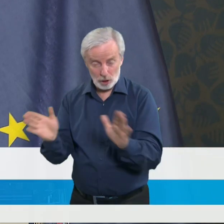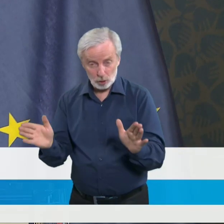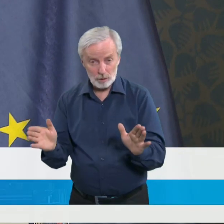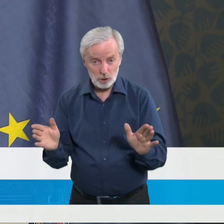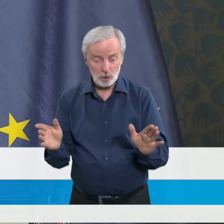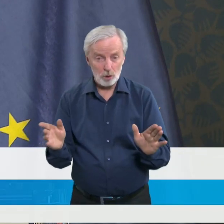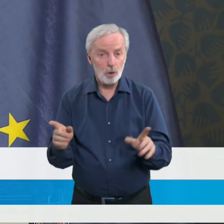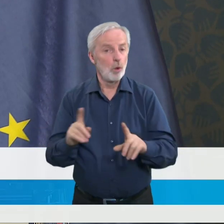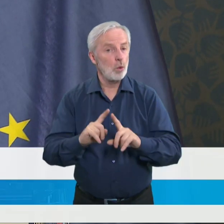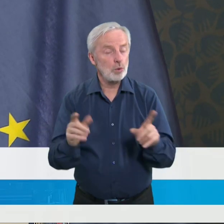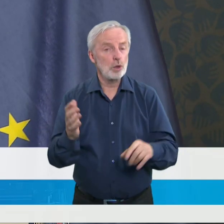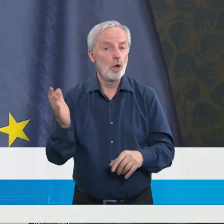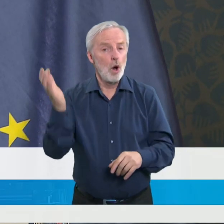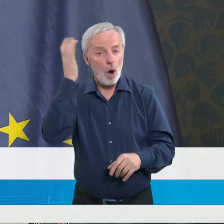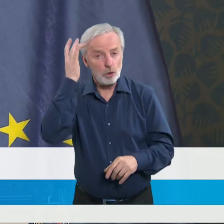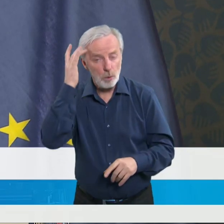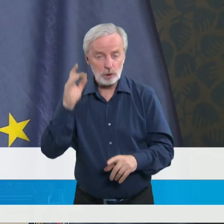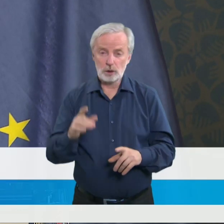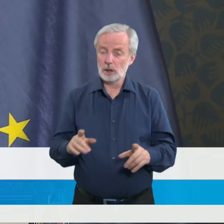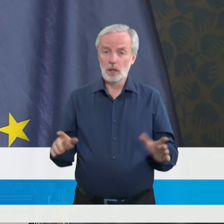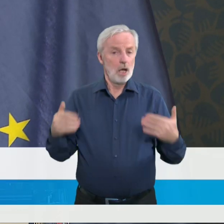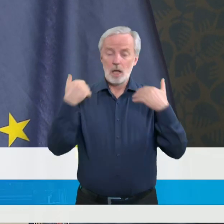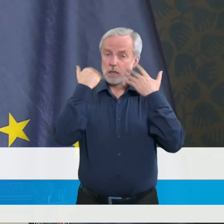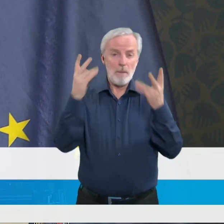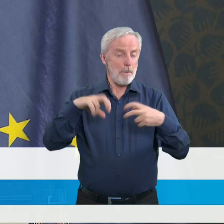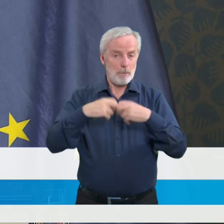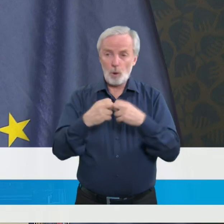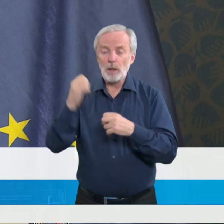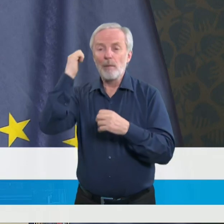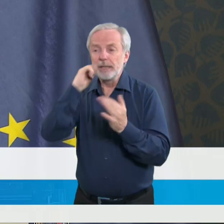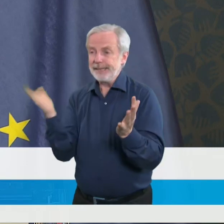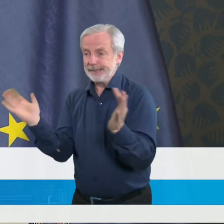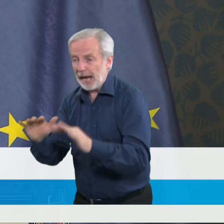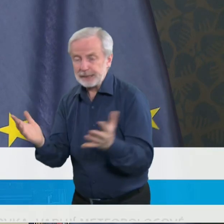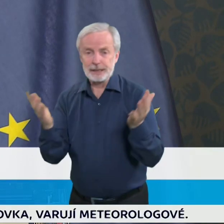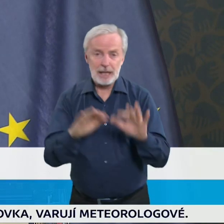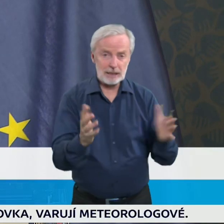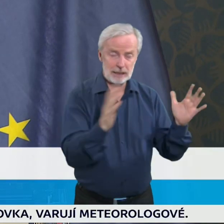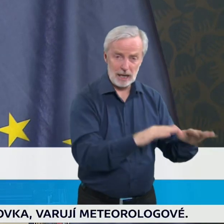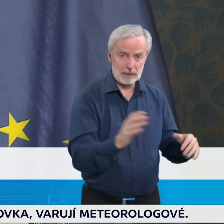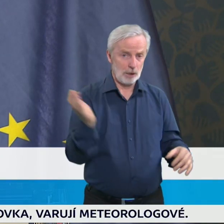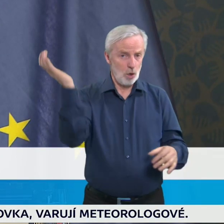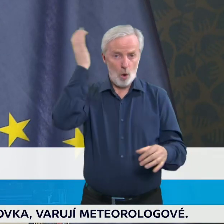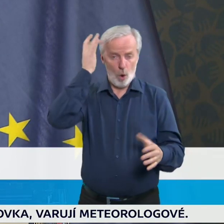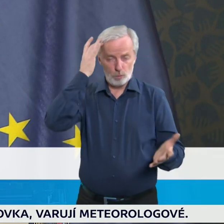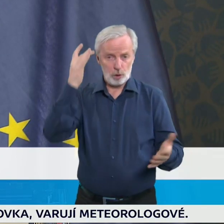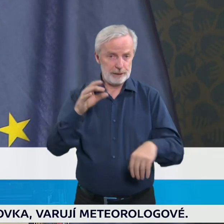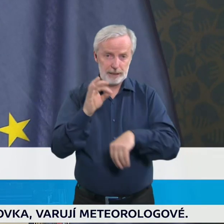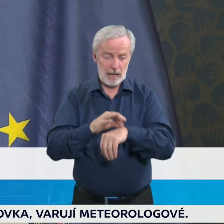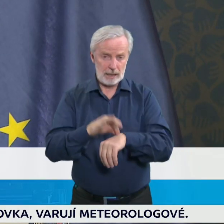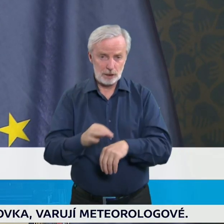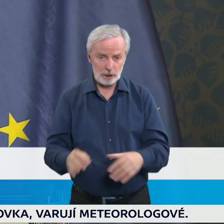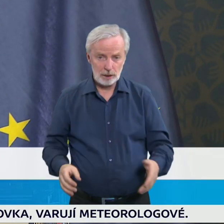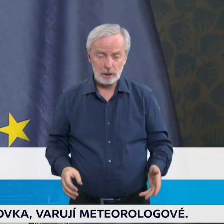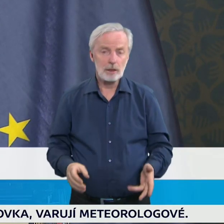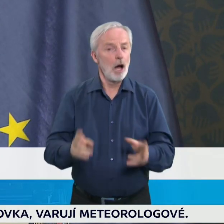různým iniciativám. Nemáme vůbec problém s tím, aby se na této práci podíleli standardně jako všichni ostatní, takže mají možnost